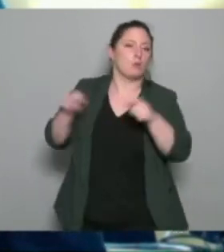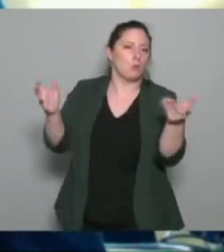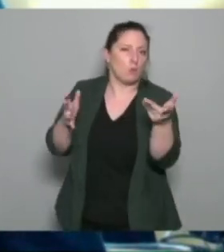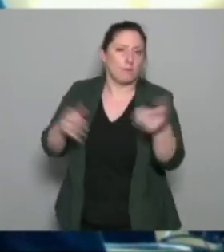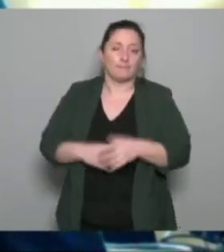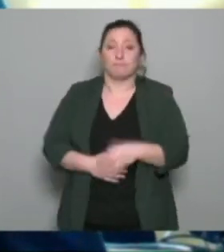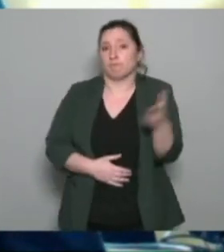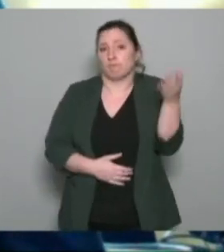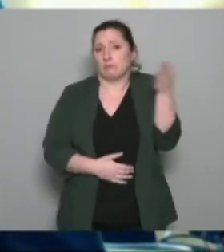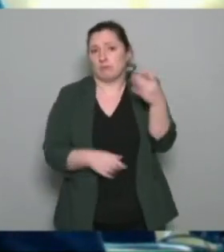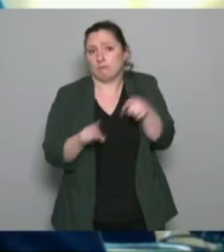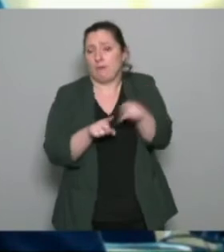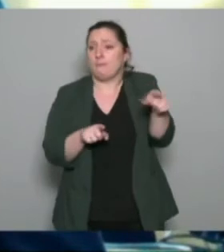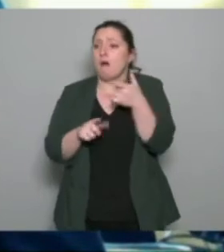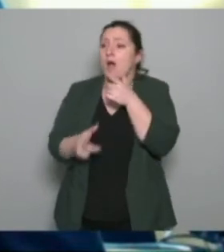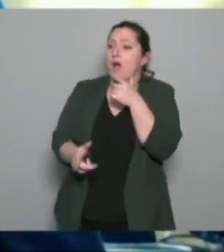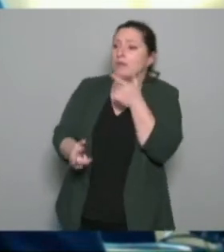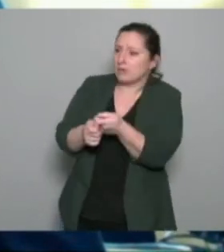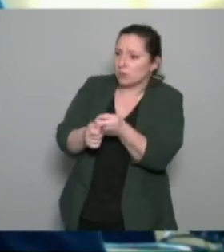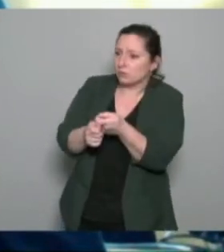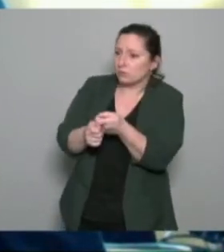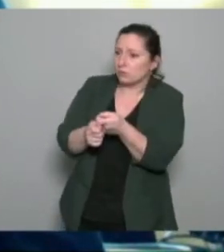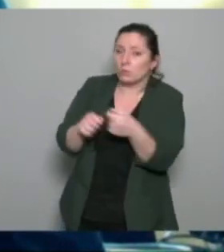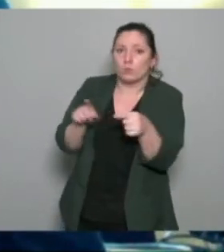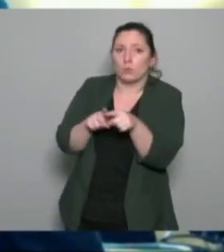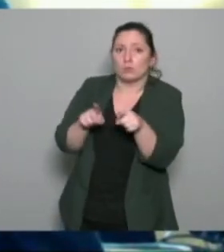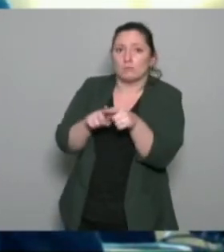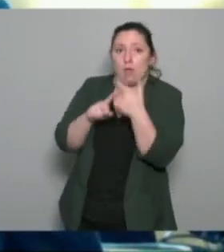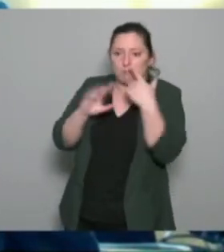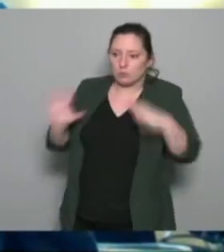agilité mais aussi une capacité à travailler en équipe